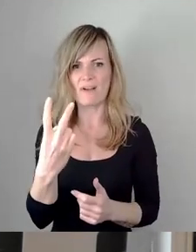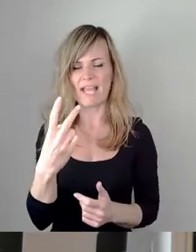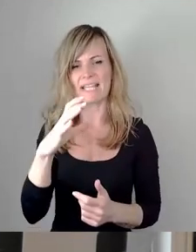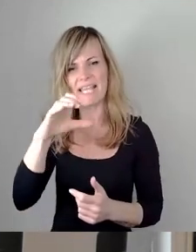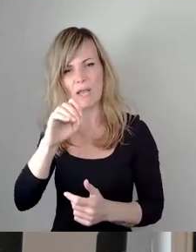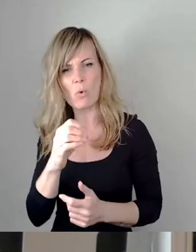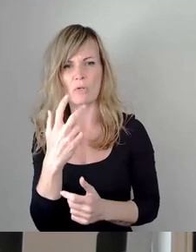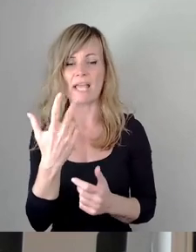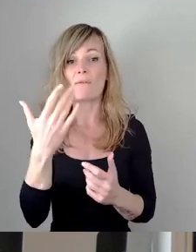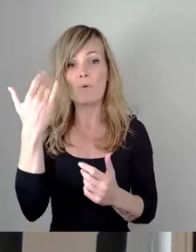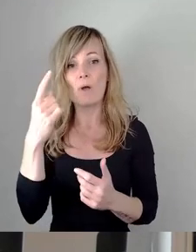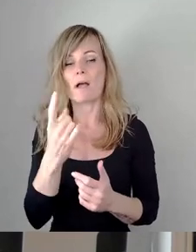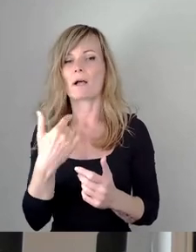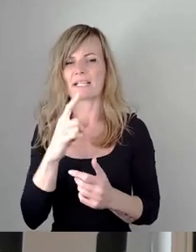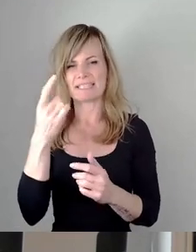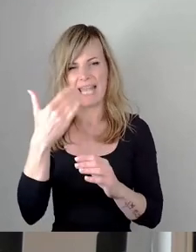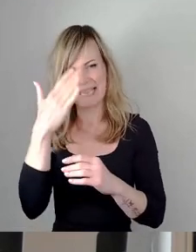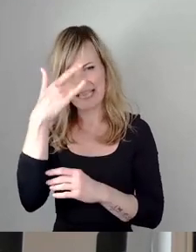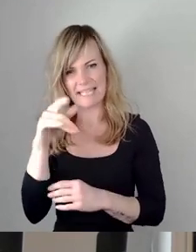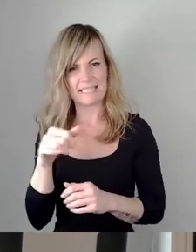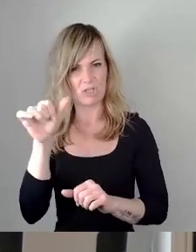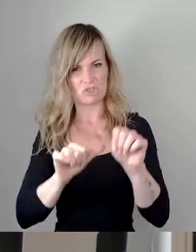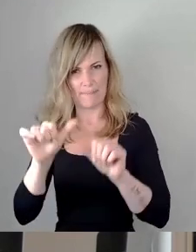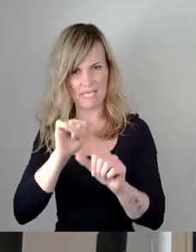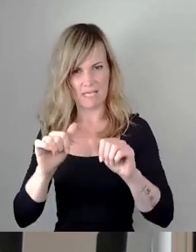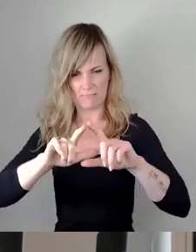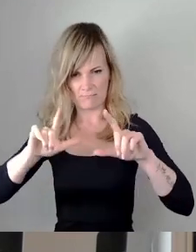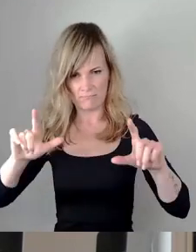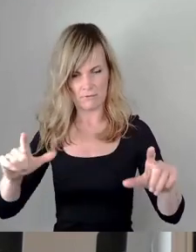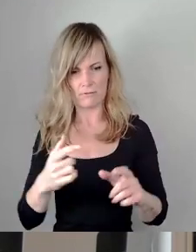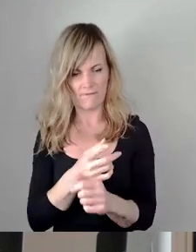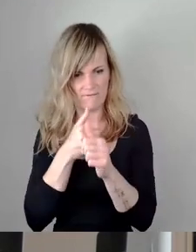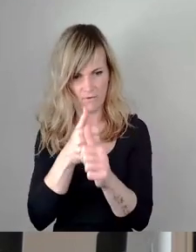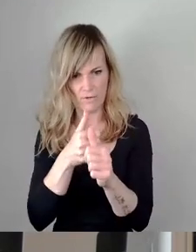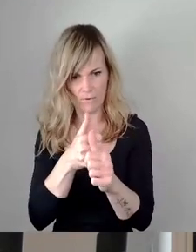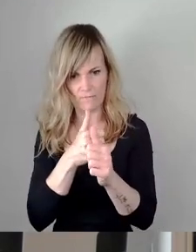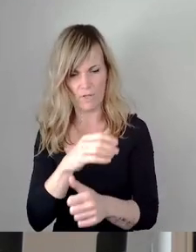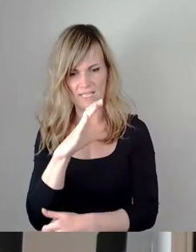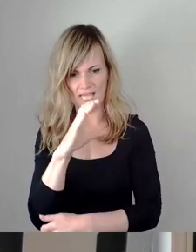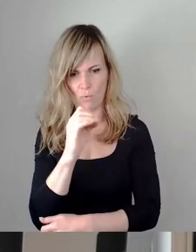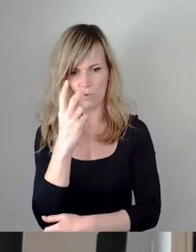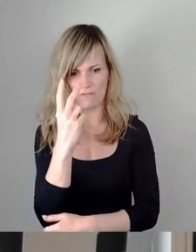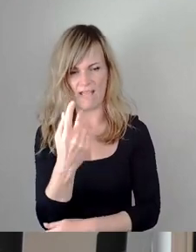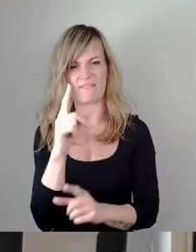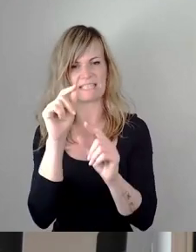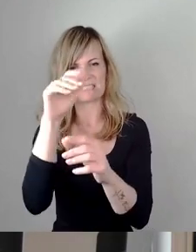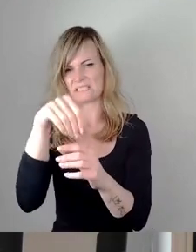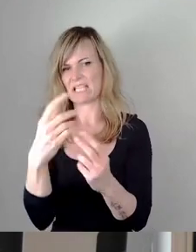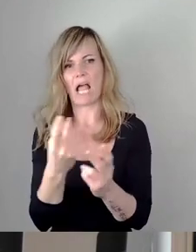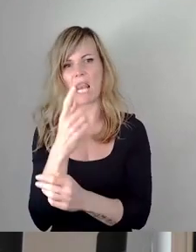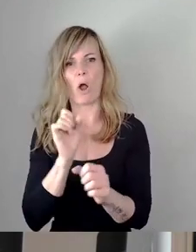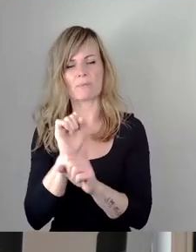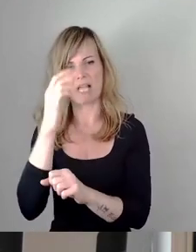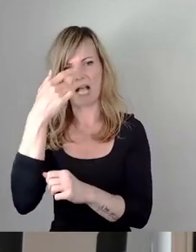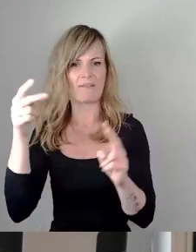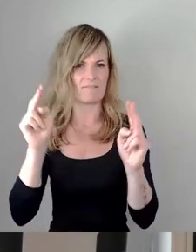Chemie, vor sich hergetragen war und es musste alles sich danach richten, dass das weniger wird. Verständlich, alles gut. Ich bin aber der Meinung,